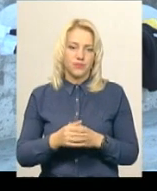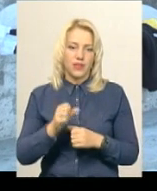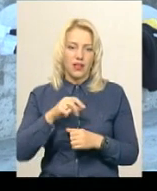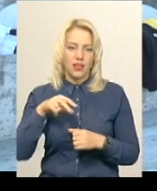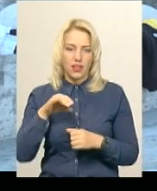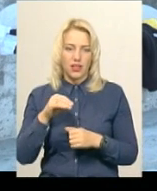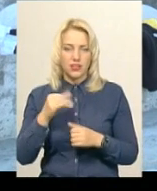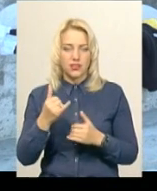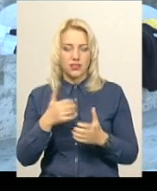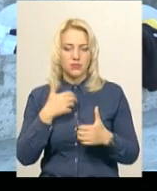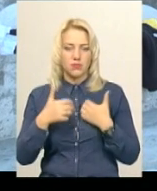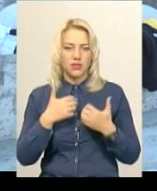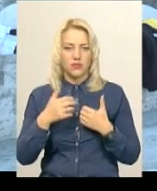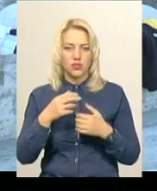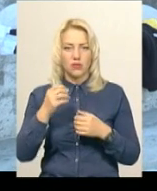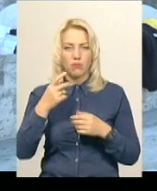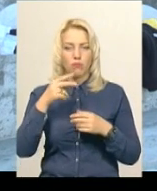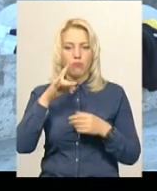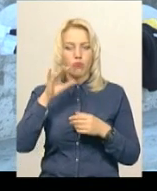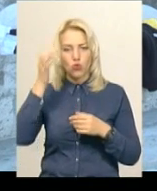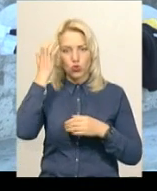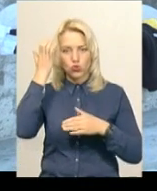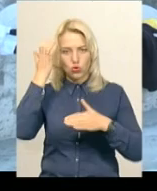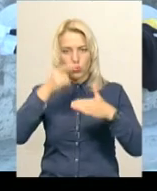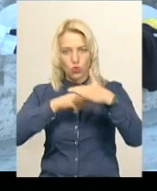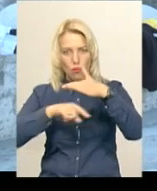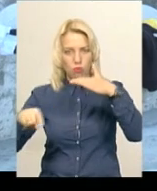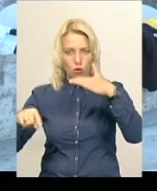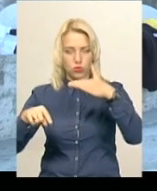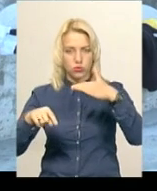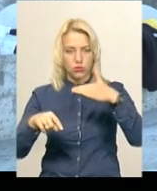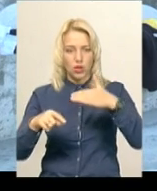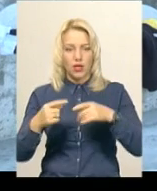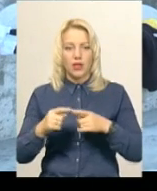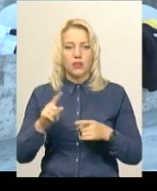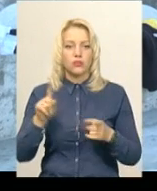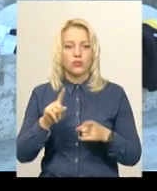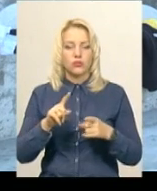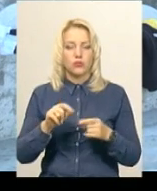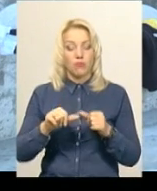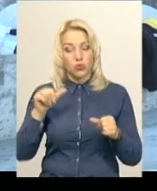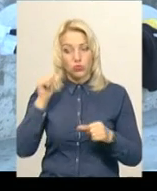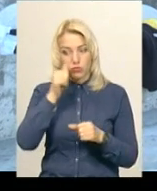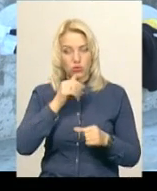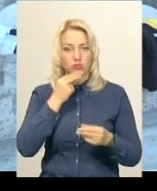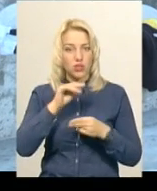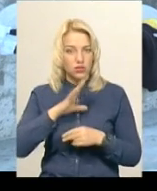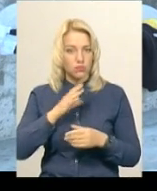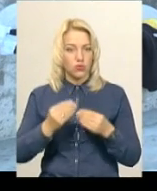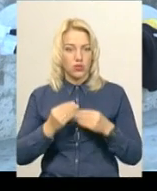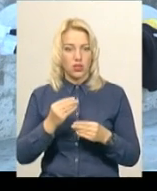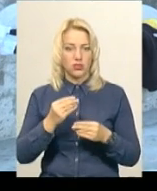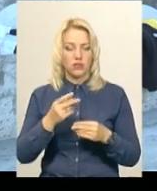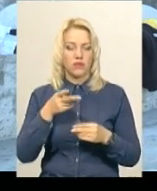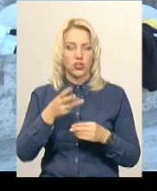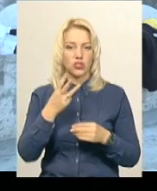але зараз ми переживаємо якусь таку чорну полосу загалом в команді. Тобто, що ми минулого сезону грали по старших, ми грали по 2003-му,